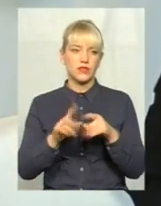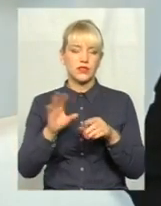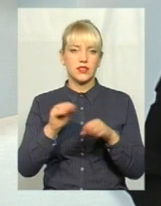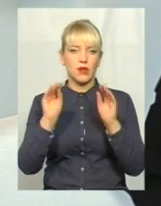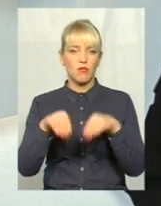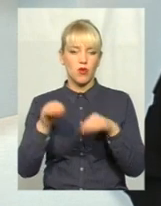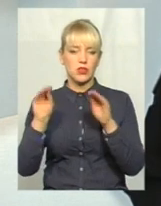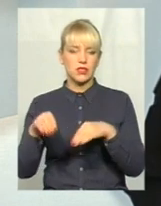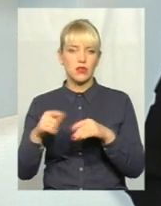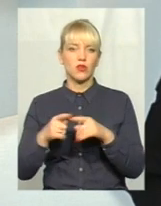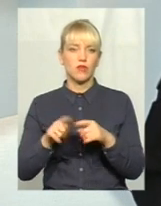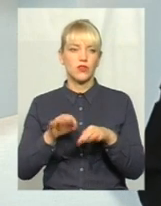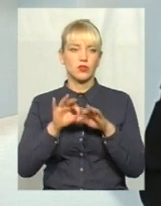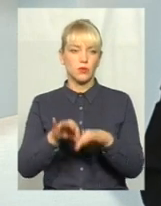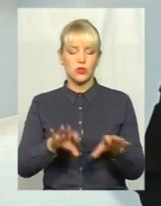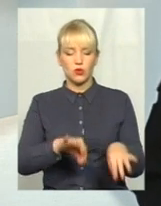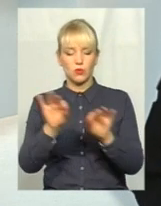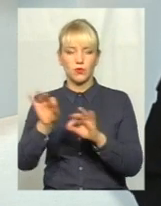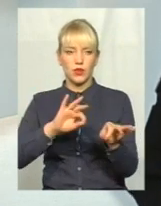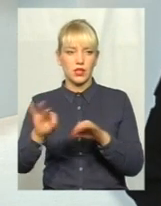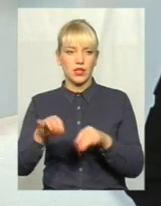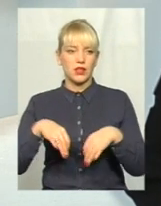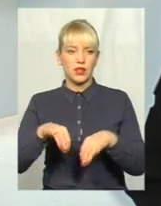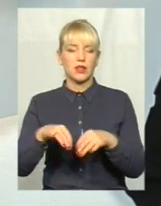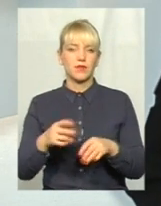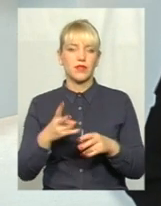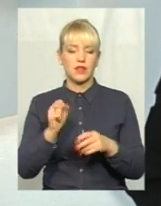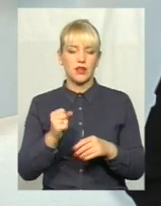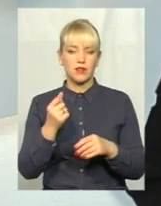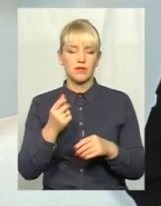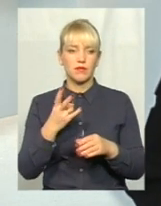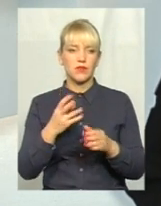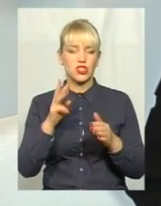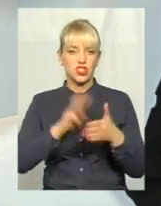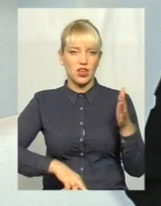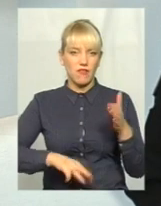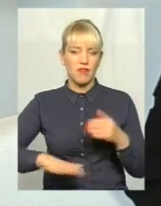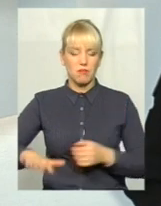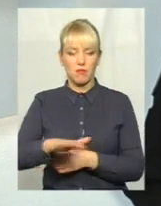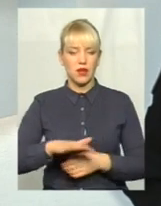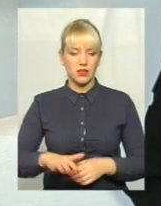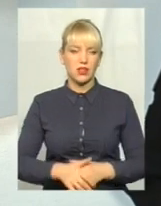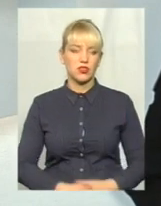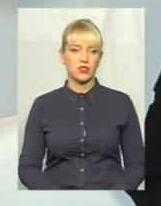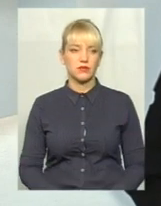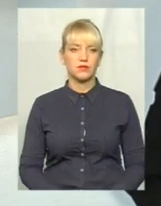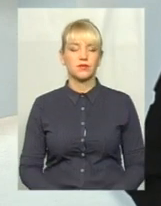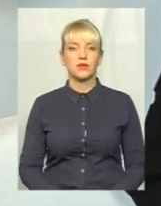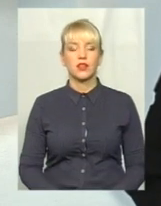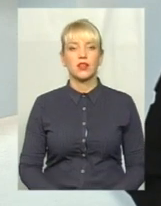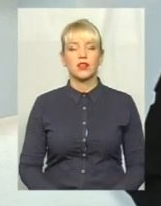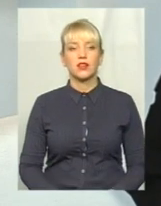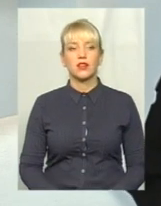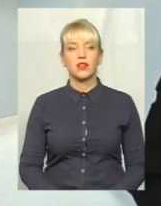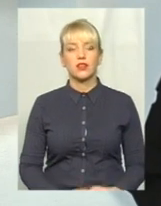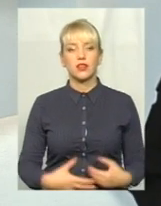супроводжувалися евакуацією транспортного засобу на штрафмайданчик. 27 постанов з початку року таких складено. І ближче,